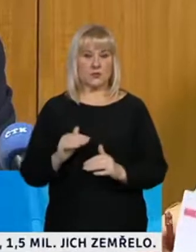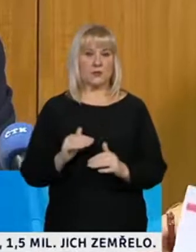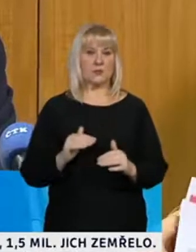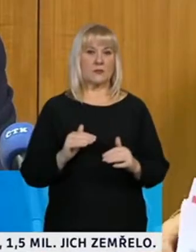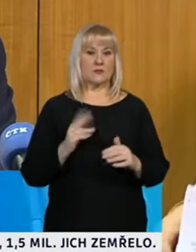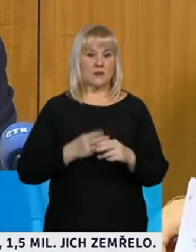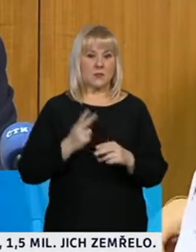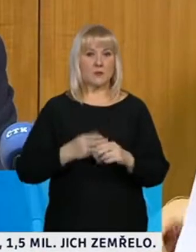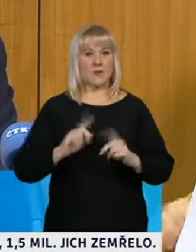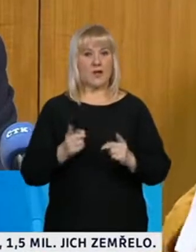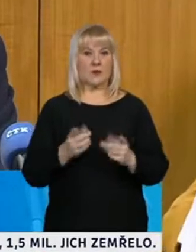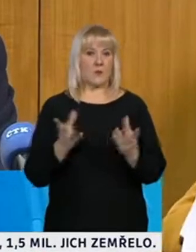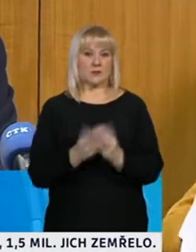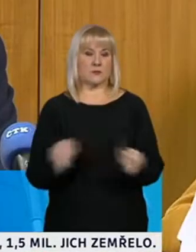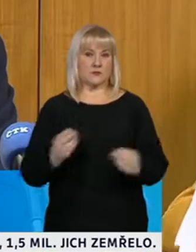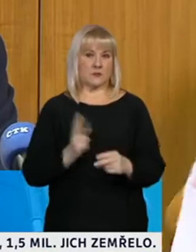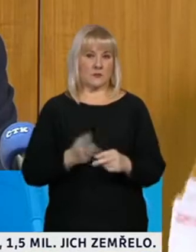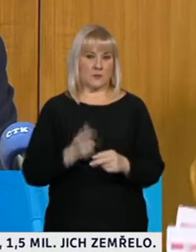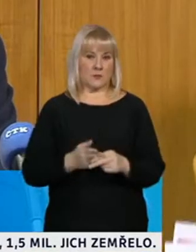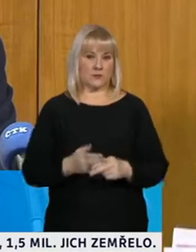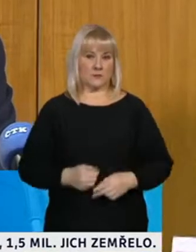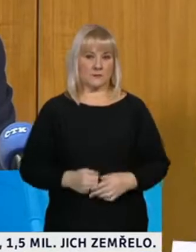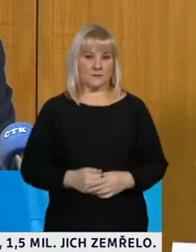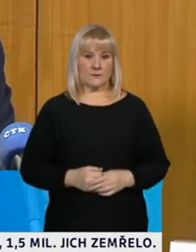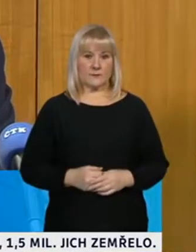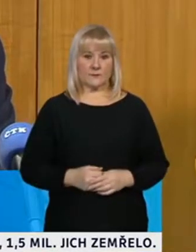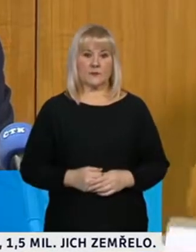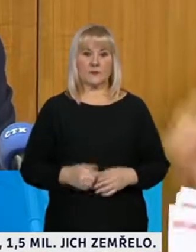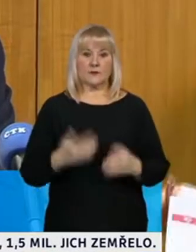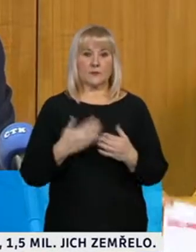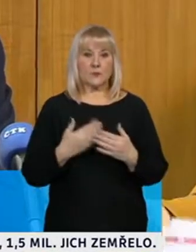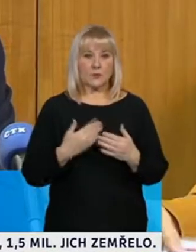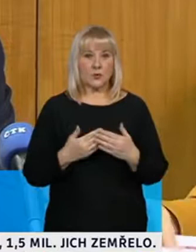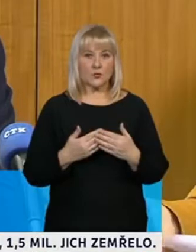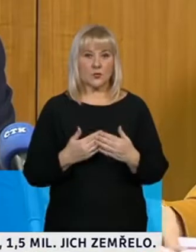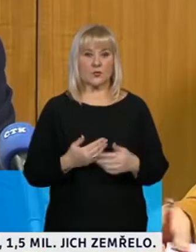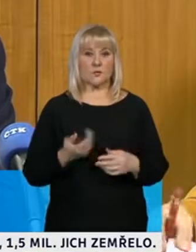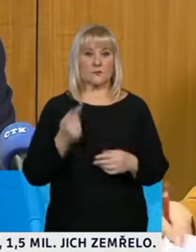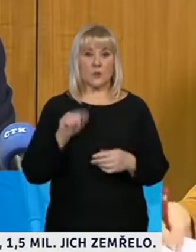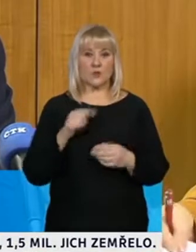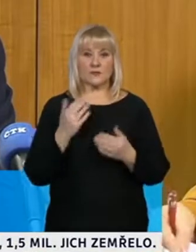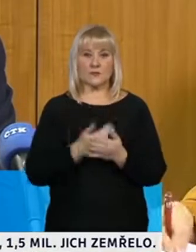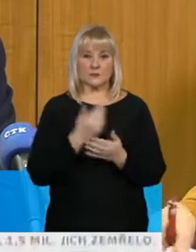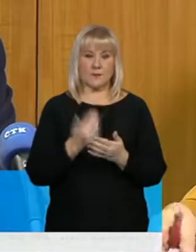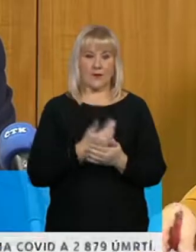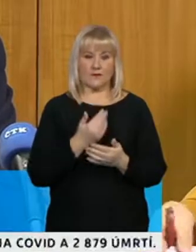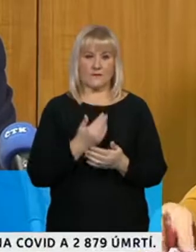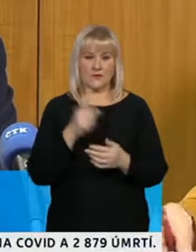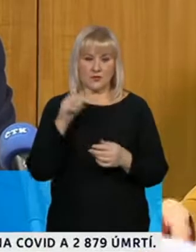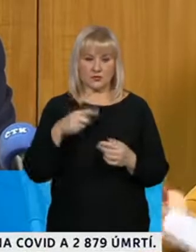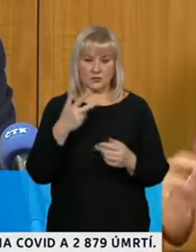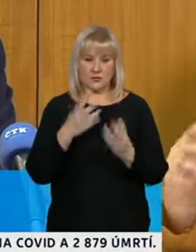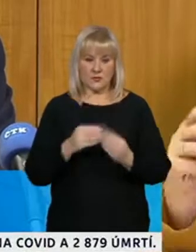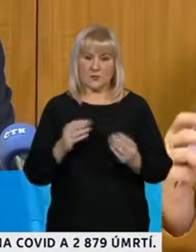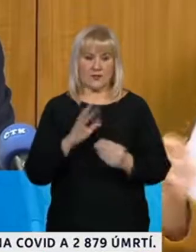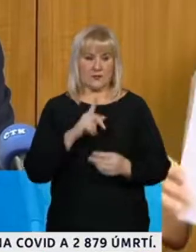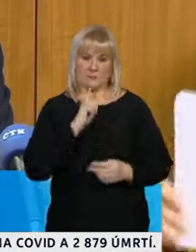vymícení nemocí, které lidi usmrcovali. Takže žádná z těchto zpráv není pravdivá.